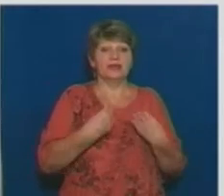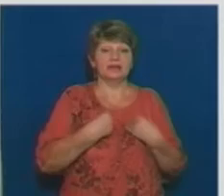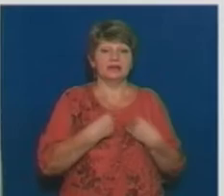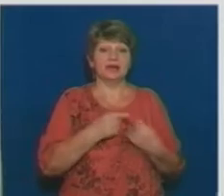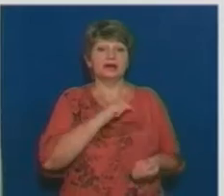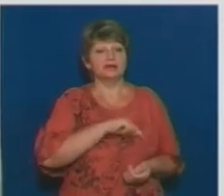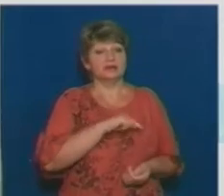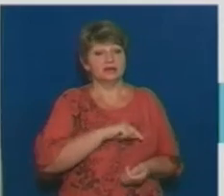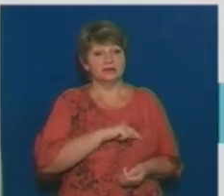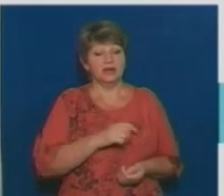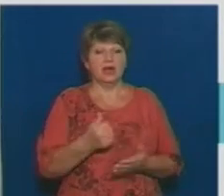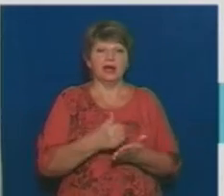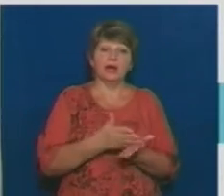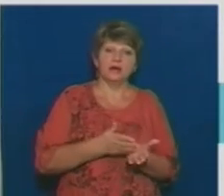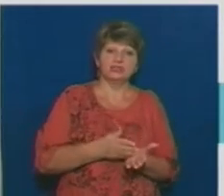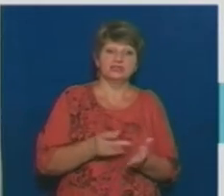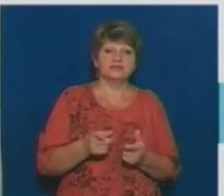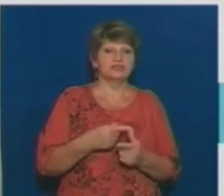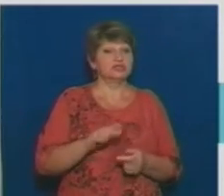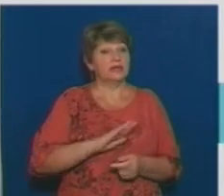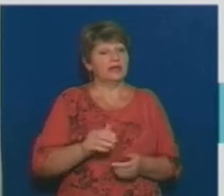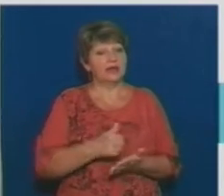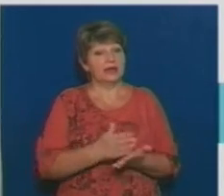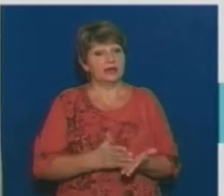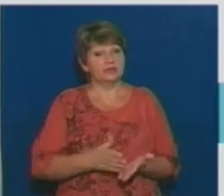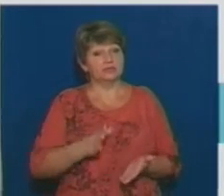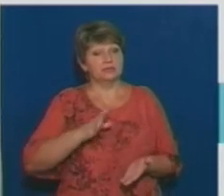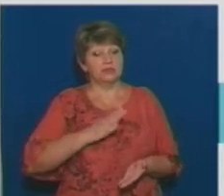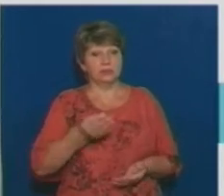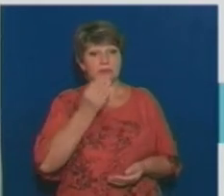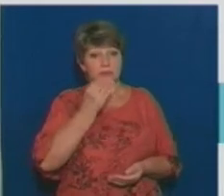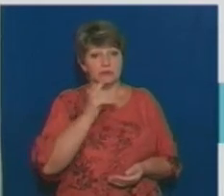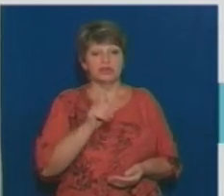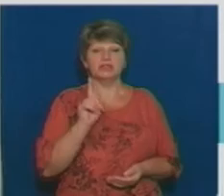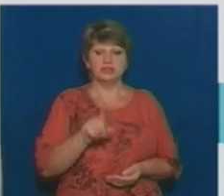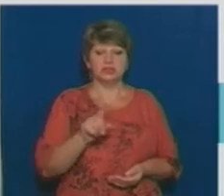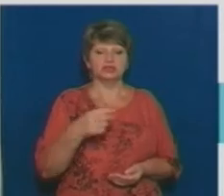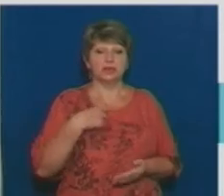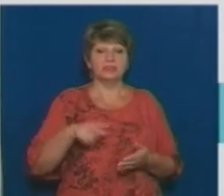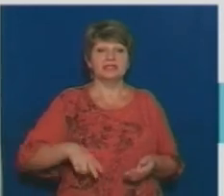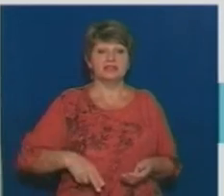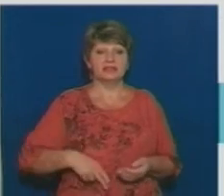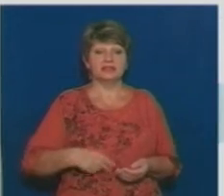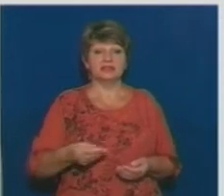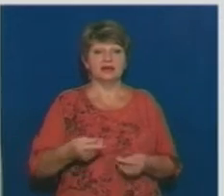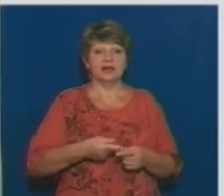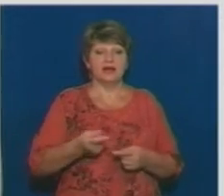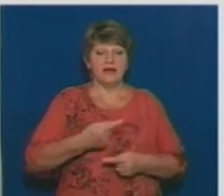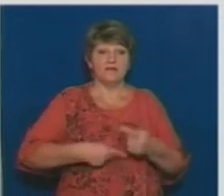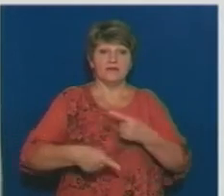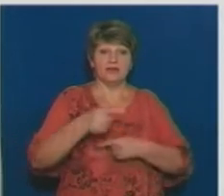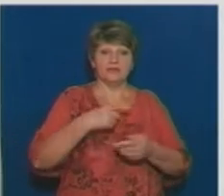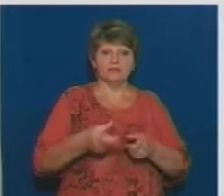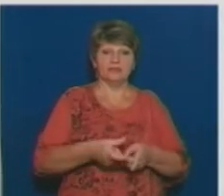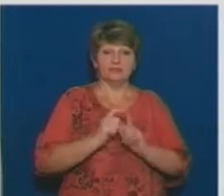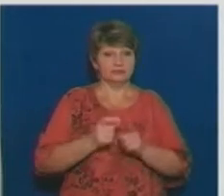підтвердили, якісно чи неякісно, і те, що надали наші дошкільні навчальні заклади, по суті, те ми задекларували